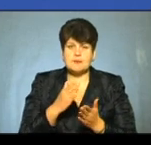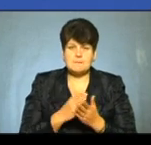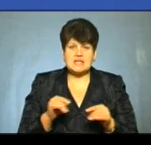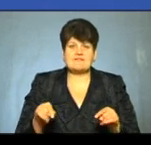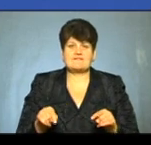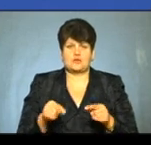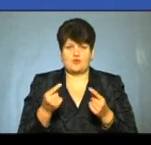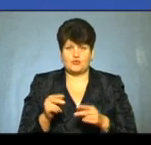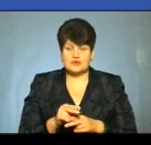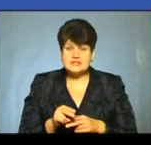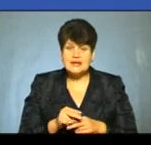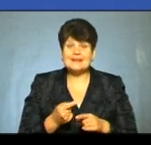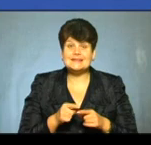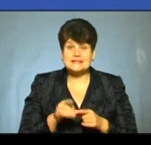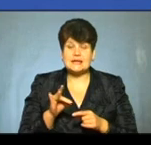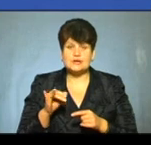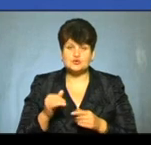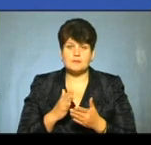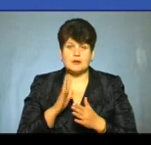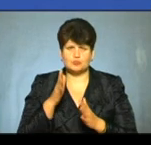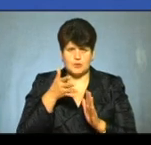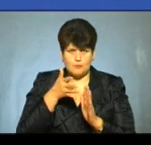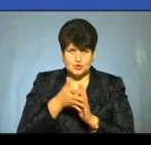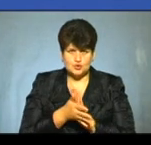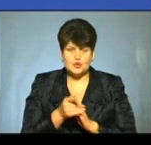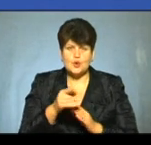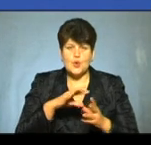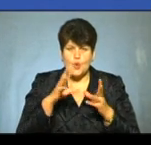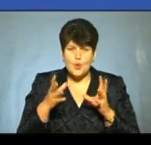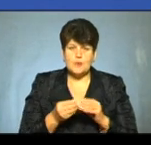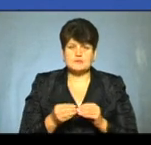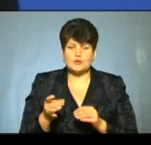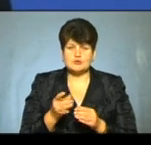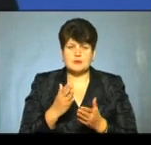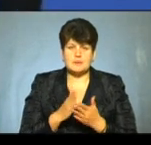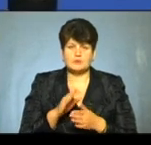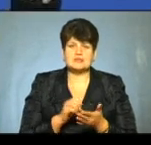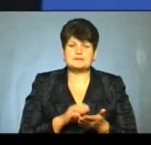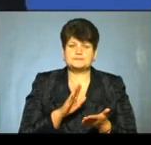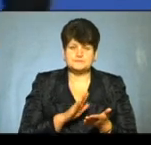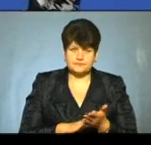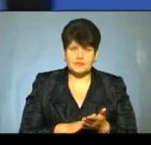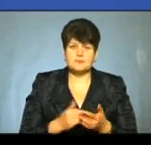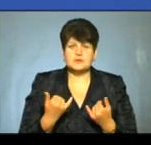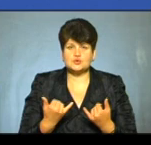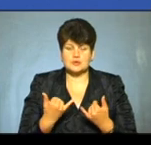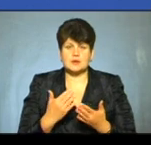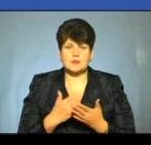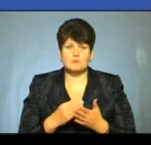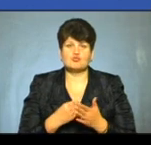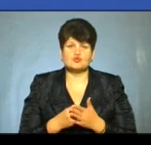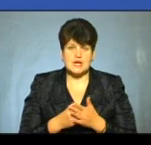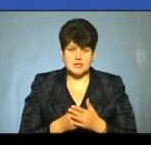відновлюватися. Але цей ресурс має бути прозорим, його обсяг, розмір має бути зафіксований, ми його маємо сьогодні в